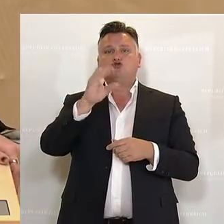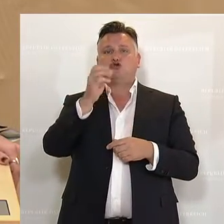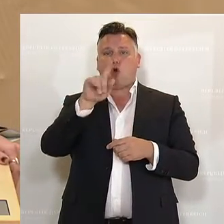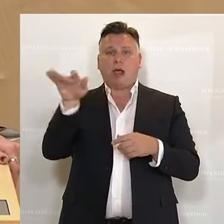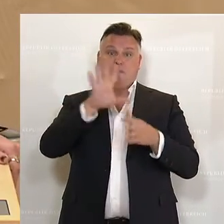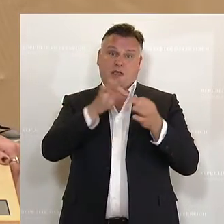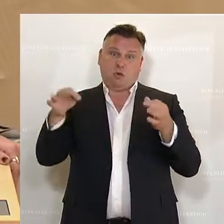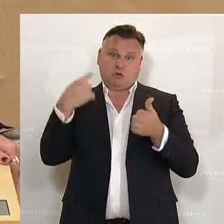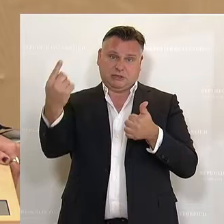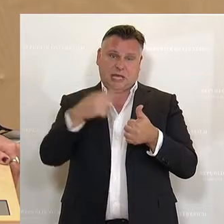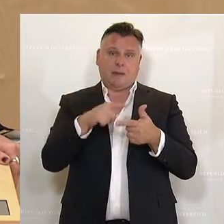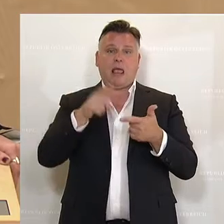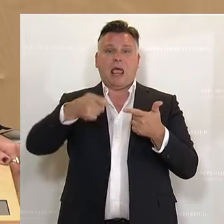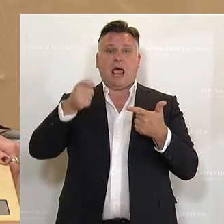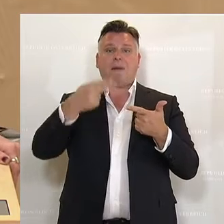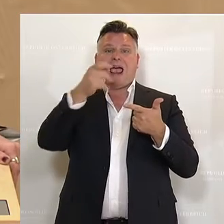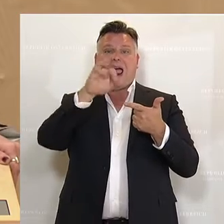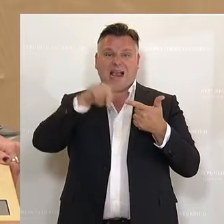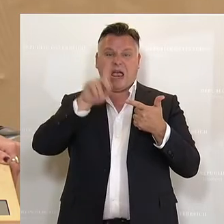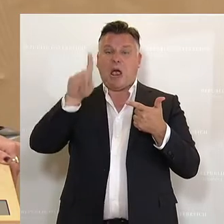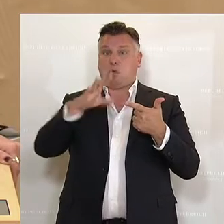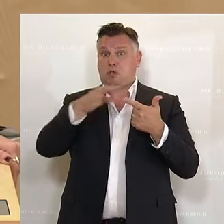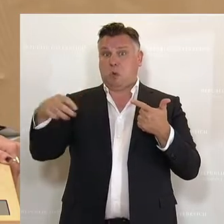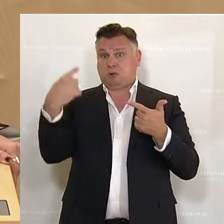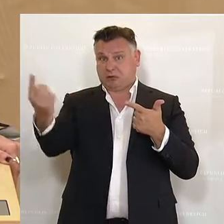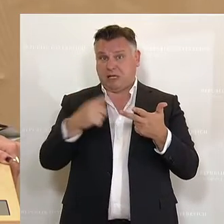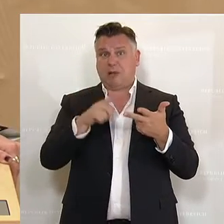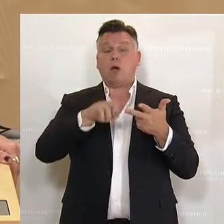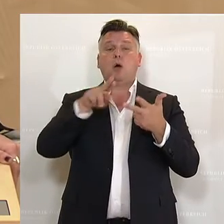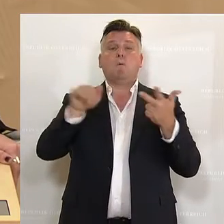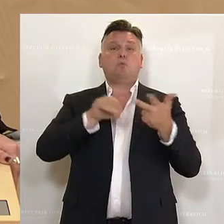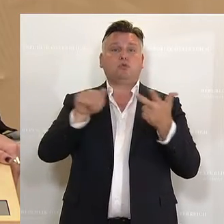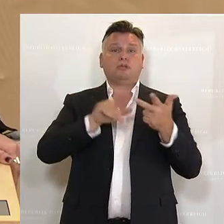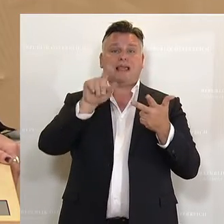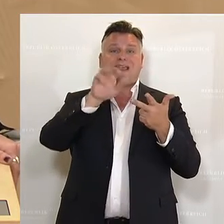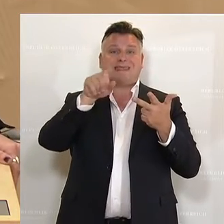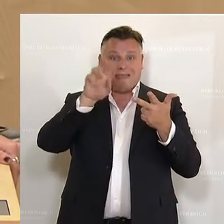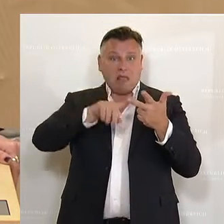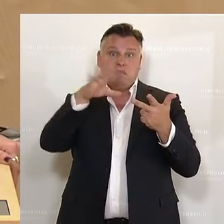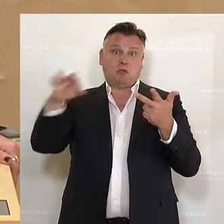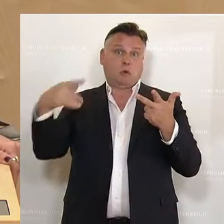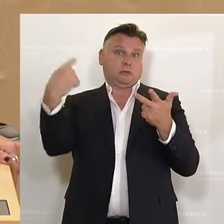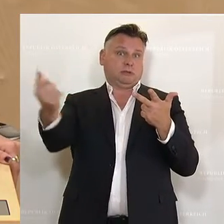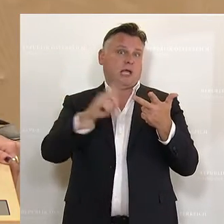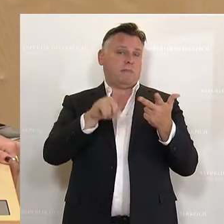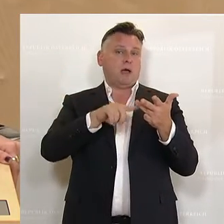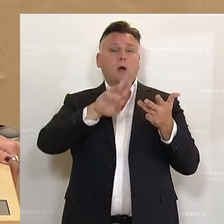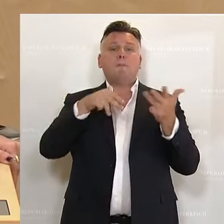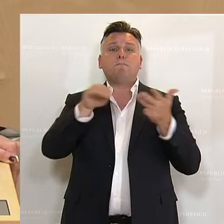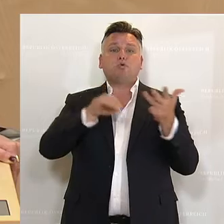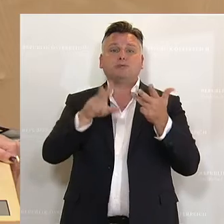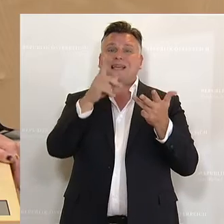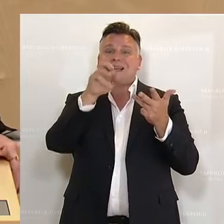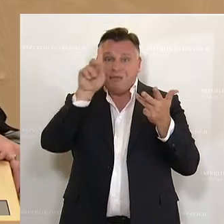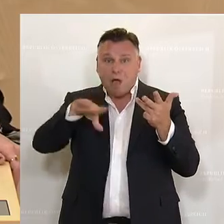Niederösterreicher. Abgeordneter Hanger, ein Niederösterreicher. Bundesministerin Tanner, eine Niederösterreicherin. Bundesminister